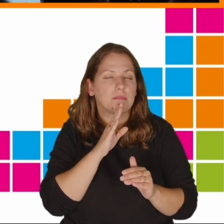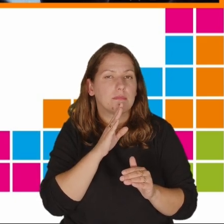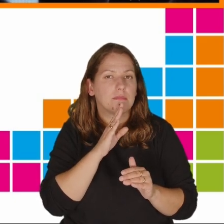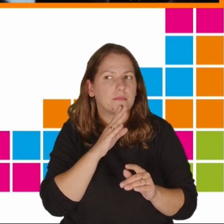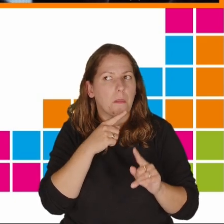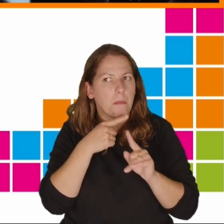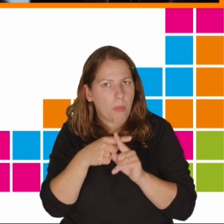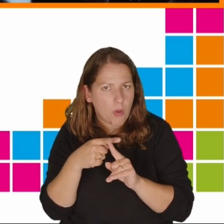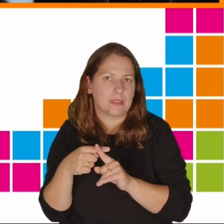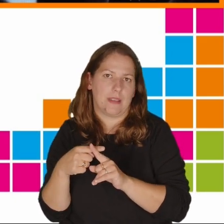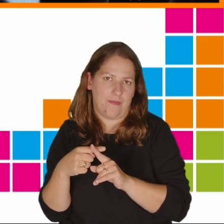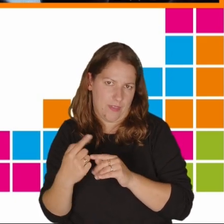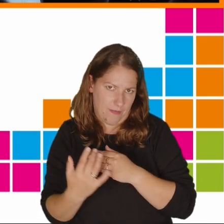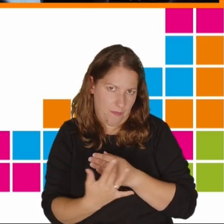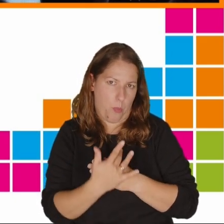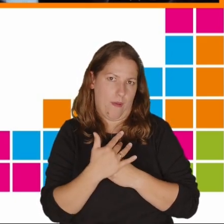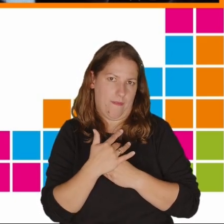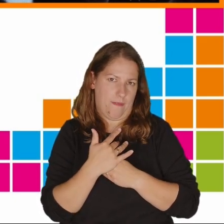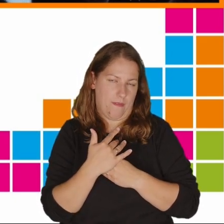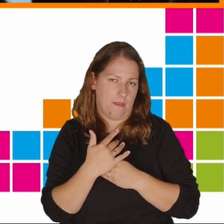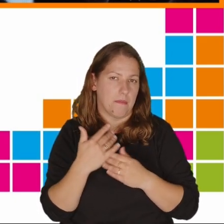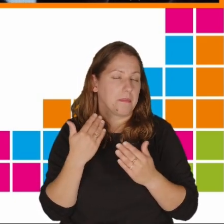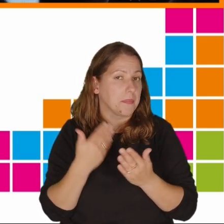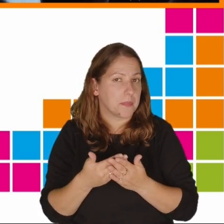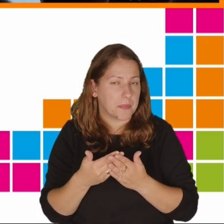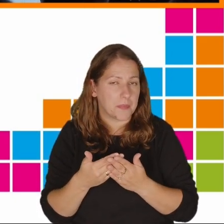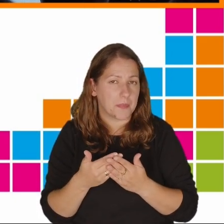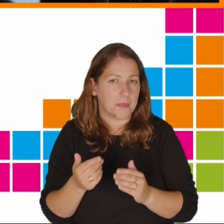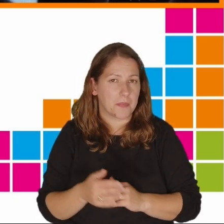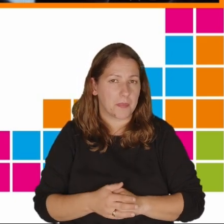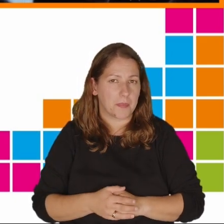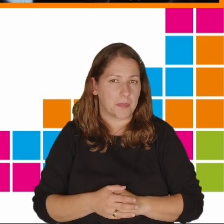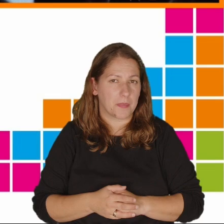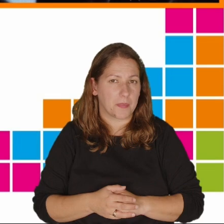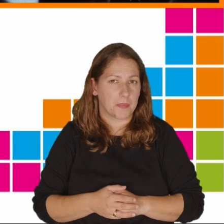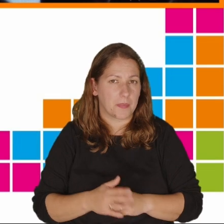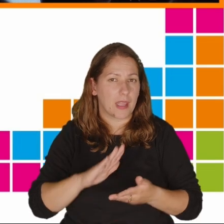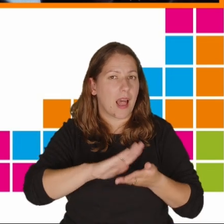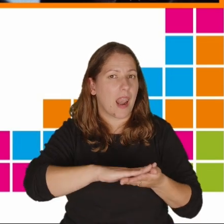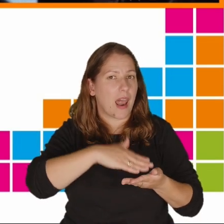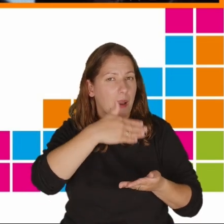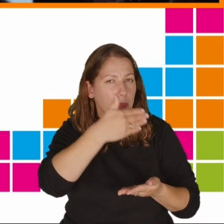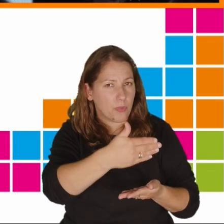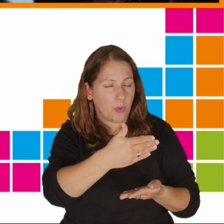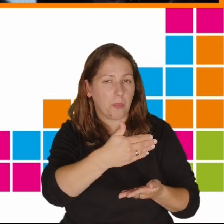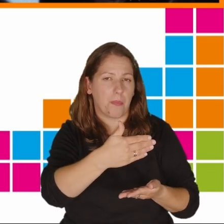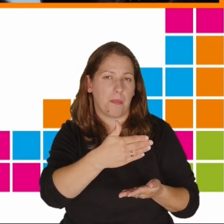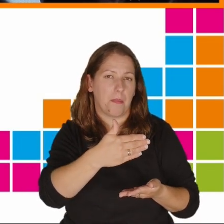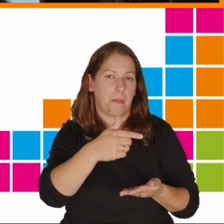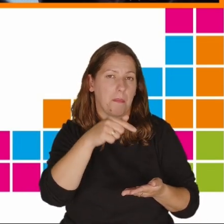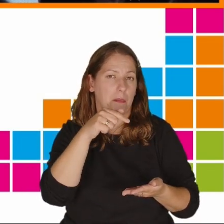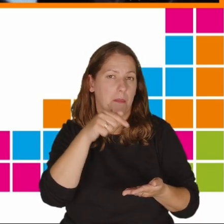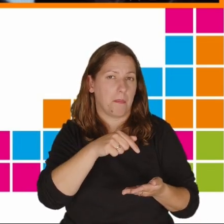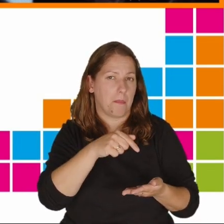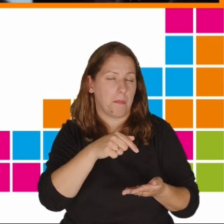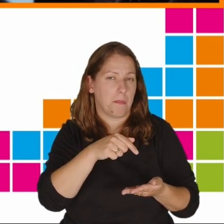pozytywny wpływ, ponieważ laptopy mogą